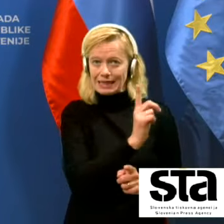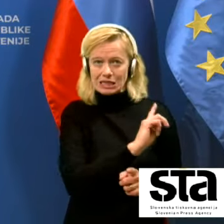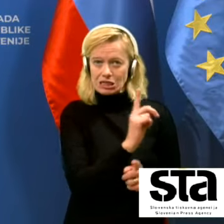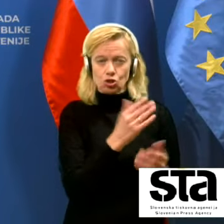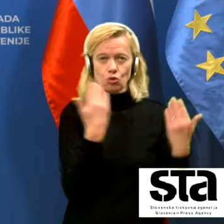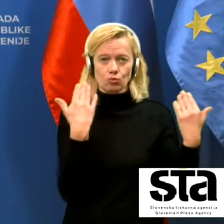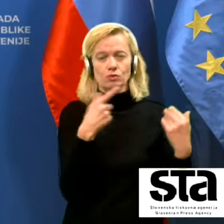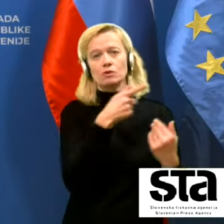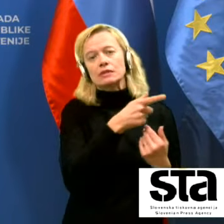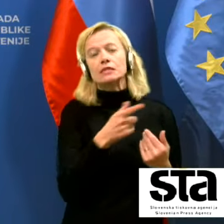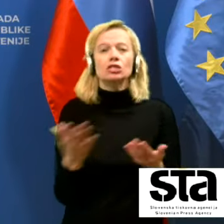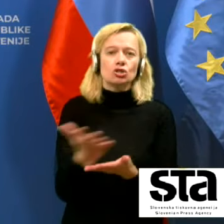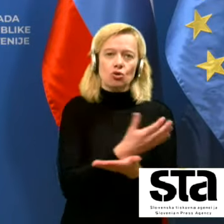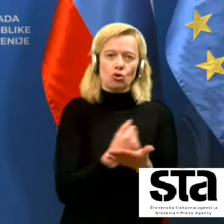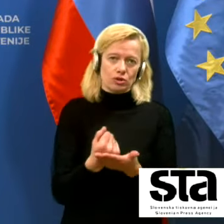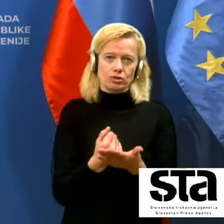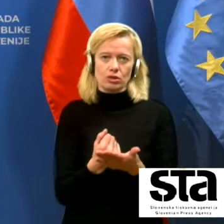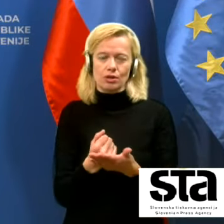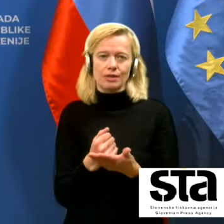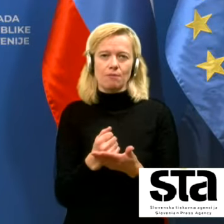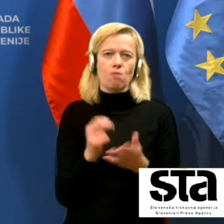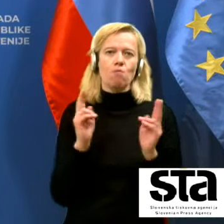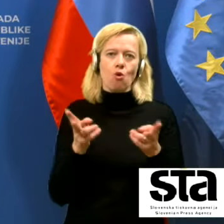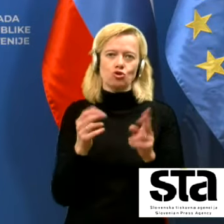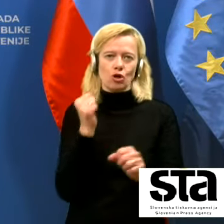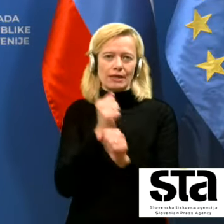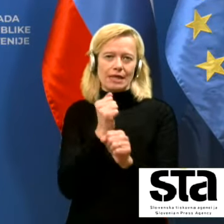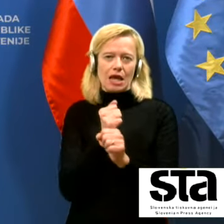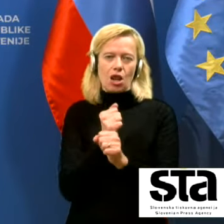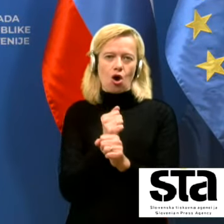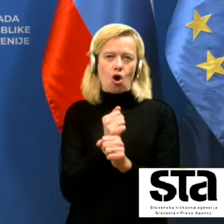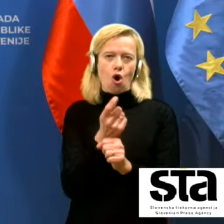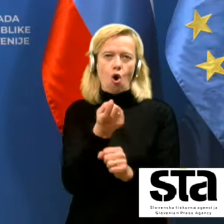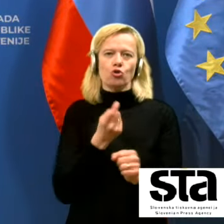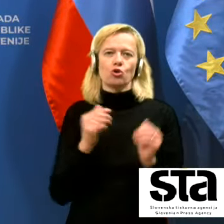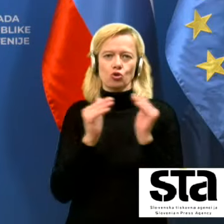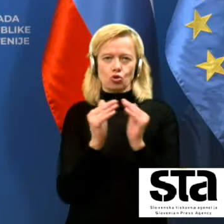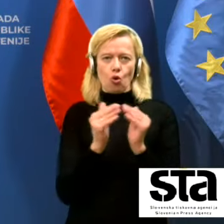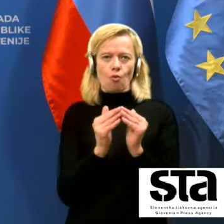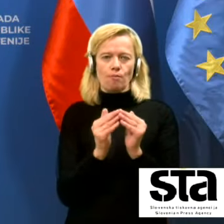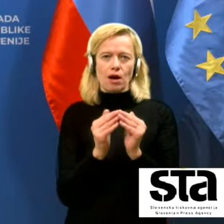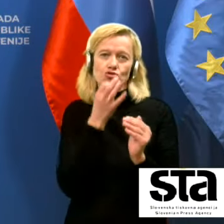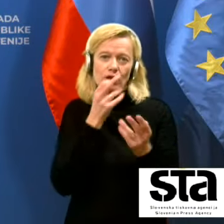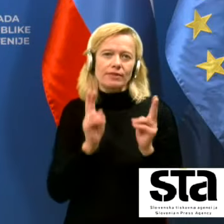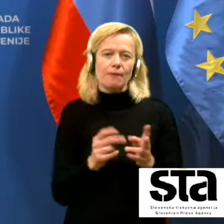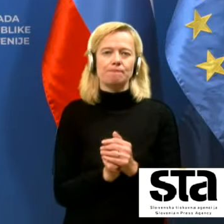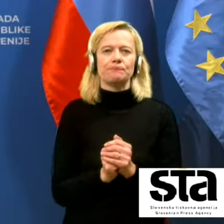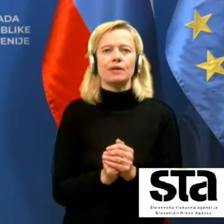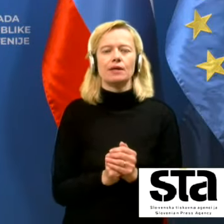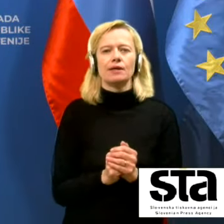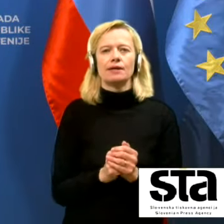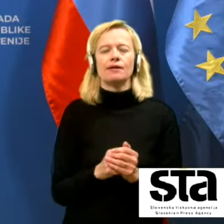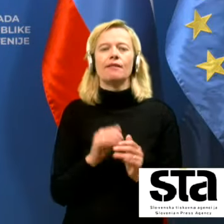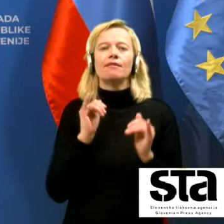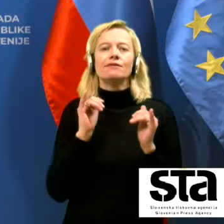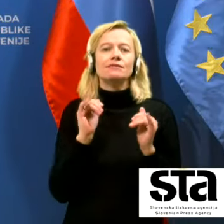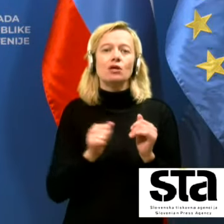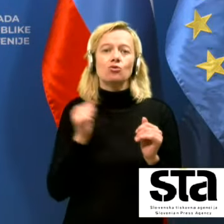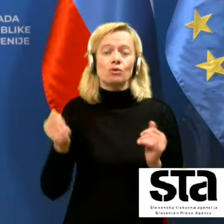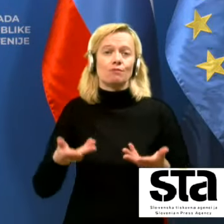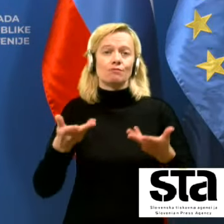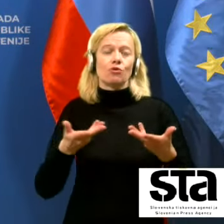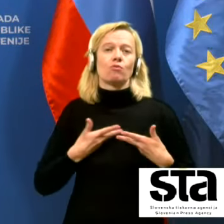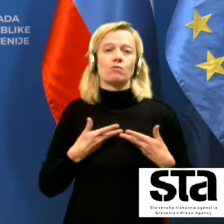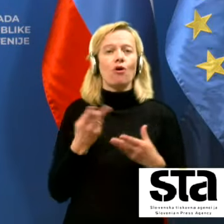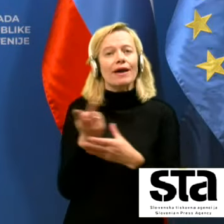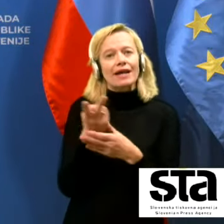izkoristijo možnost dela od doma, kjer se to le da in da s tem poskušamo pridobiti nekaj rezerve za